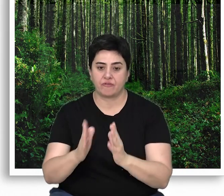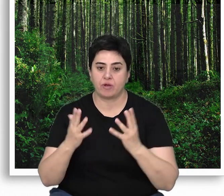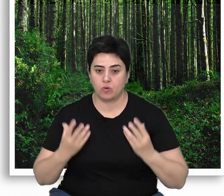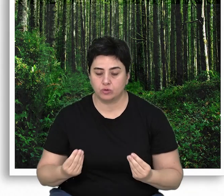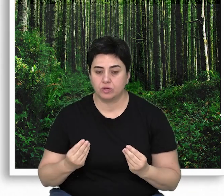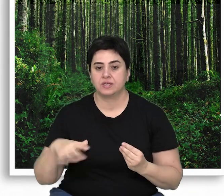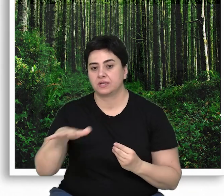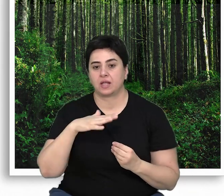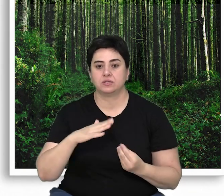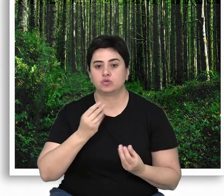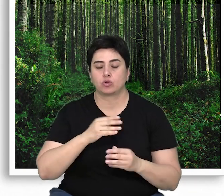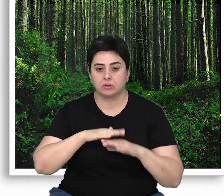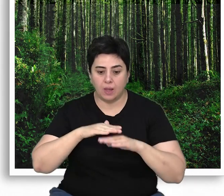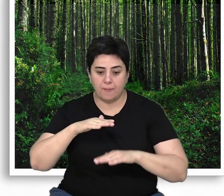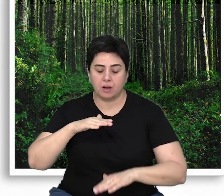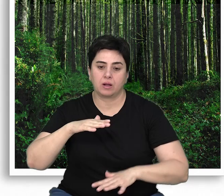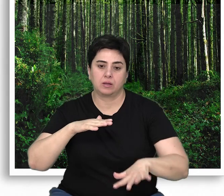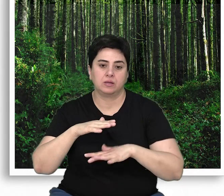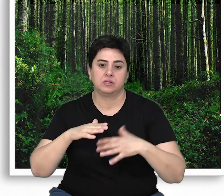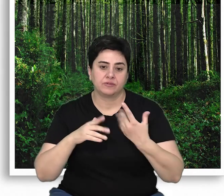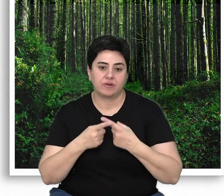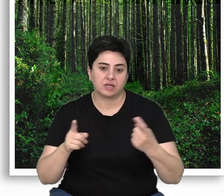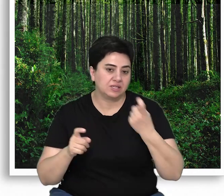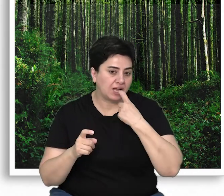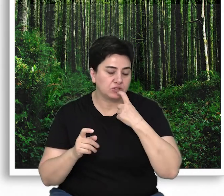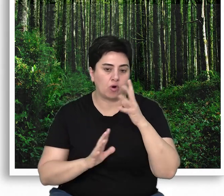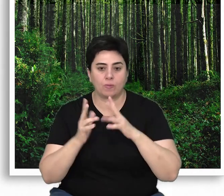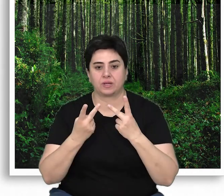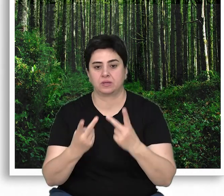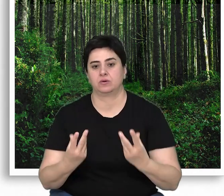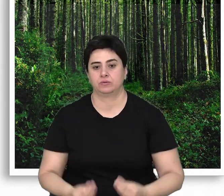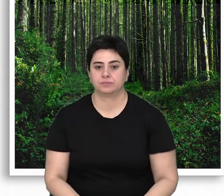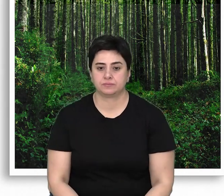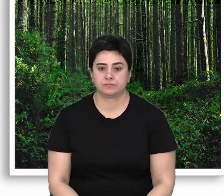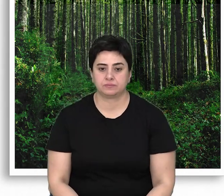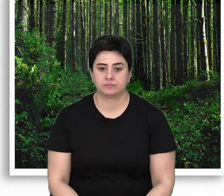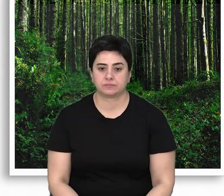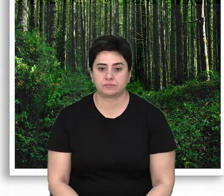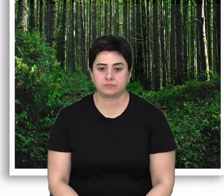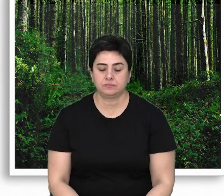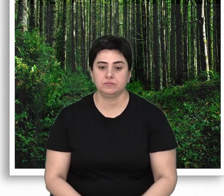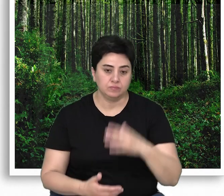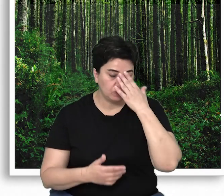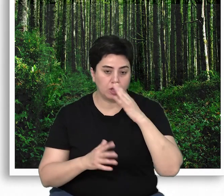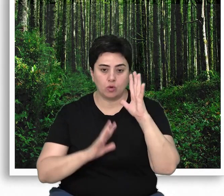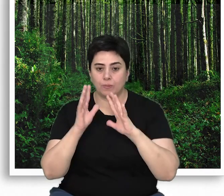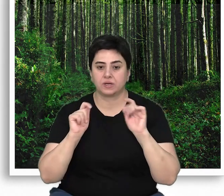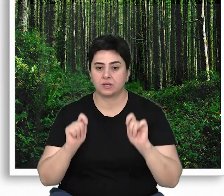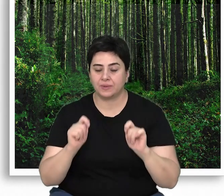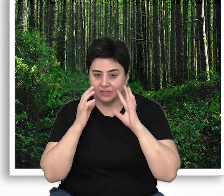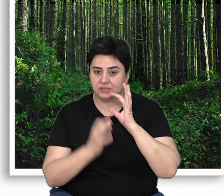sürdüğü, genellikle çok tabakalı ve değişik yaşlı ormanlar olarak tanımlanabilir. Doğal